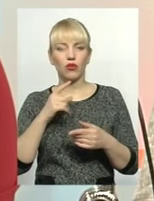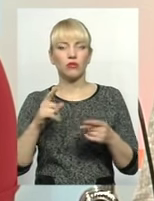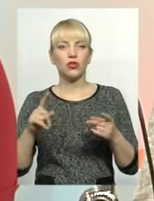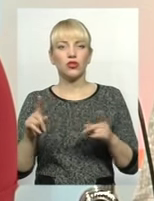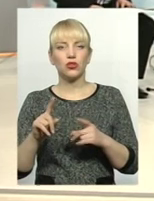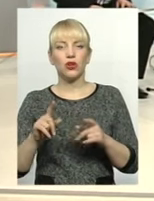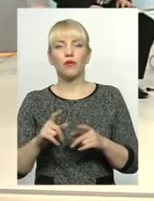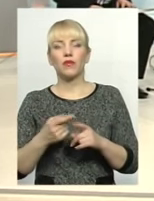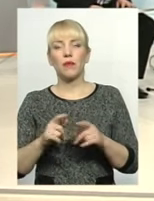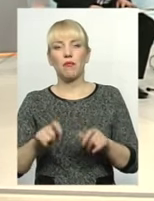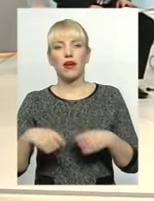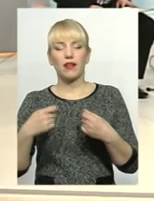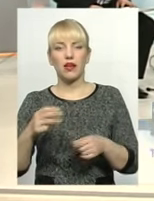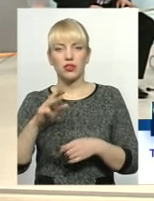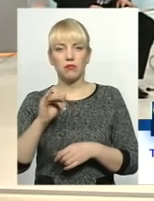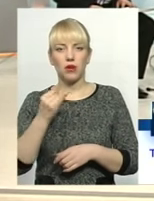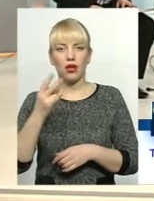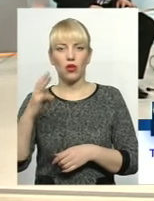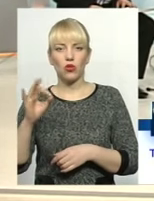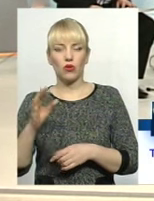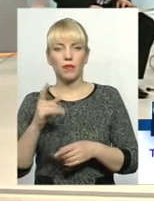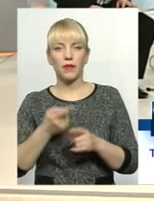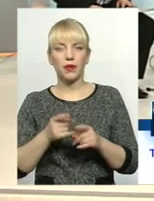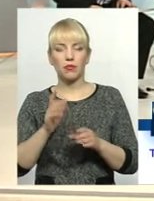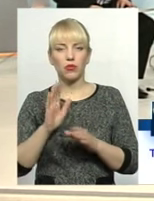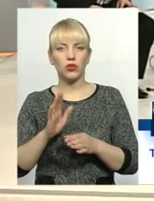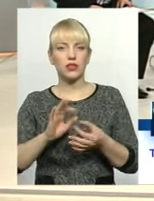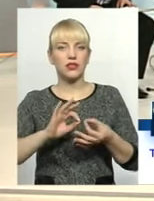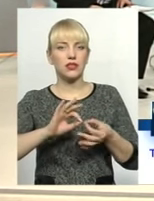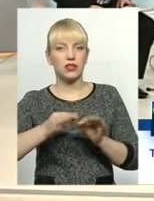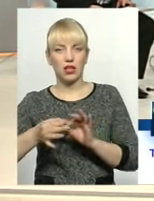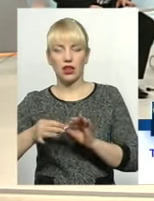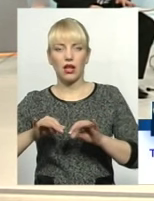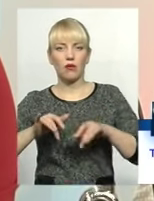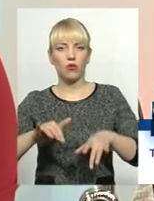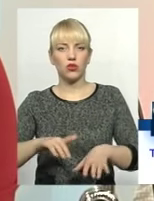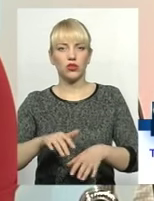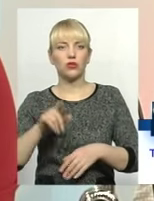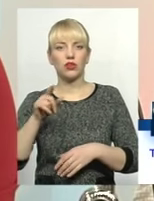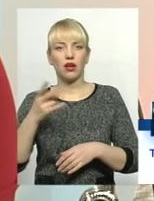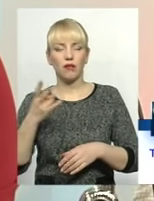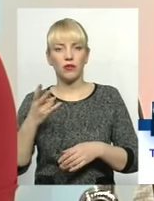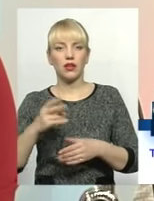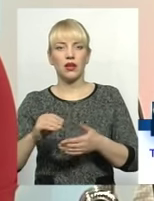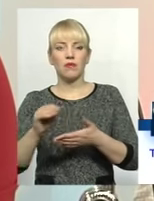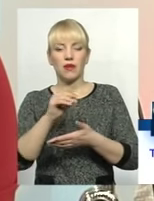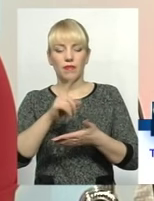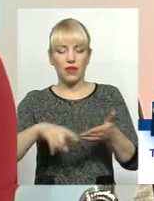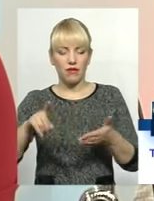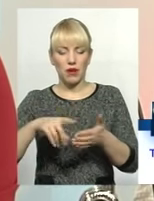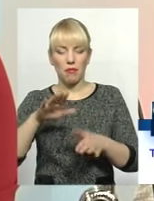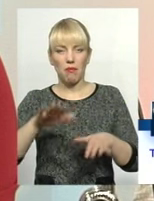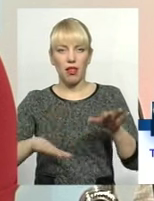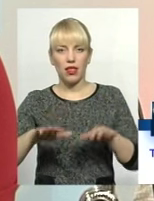передача майна, вона буде відбуватися, це дуже складна процедура, там треба складати ліквідаційні баланси, там треба